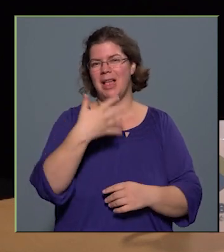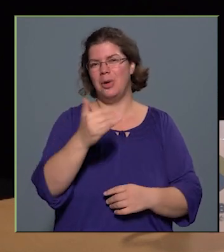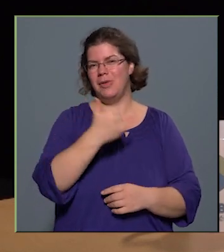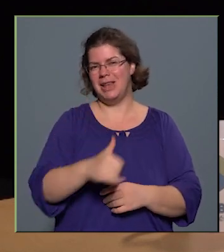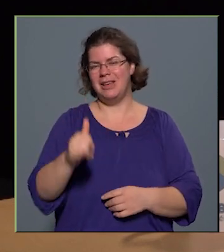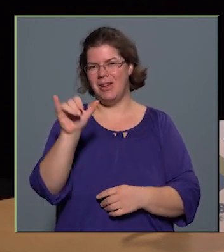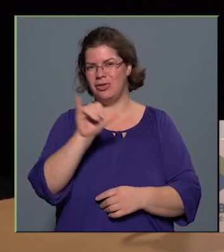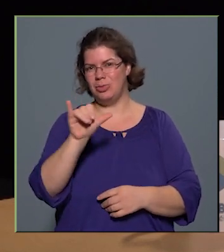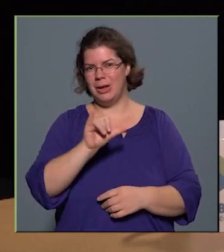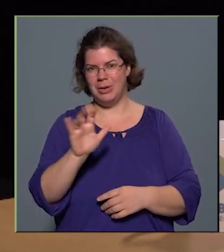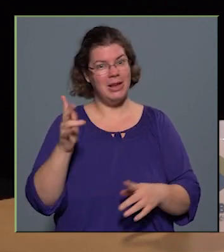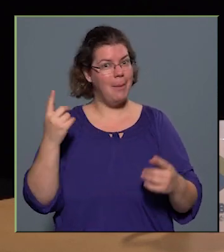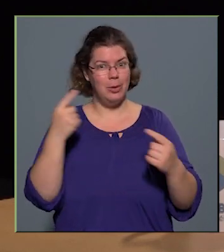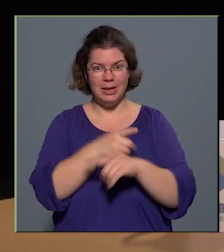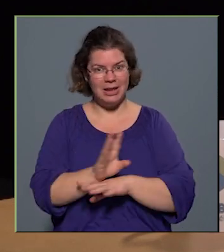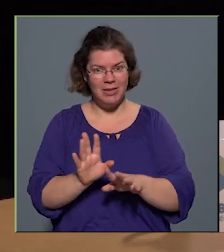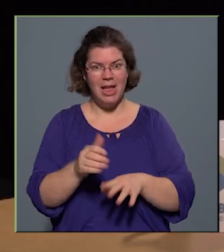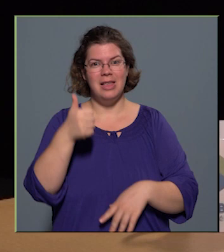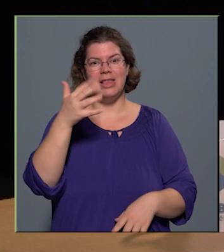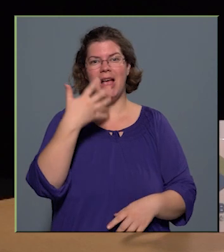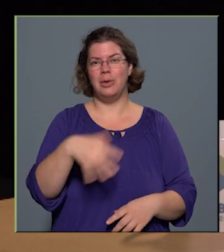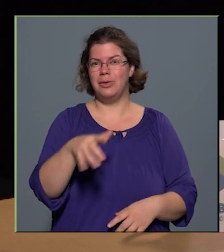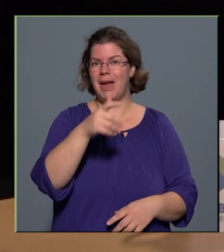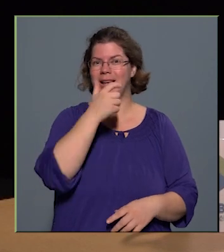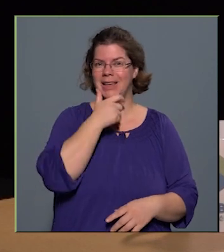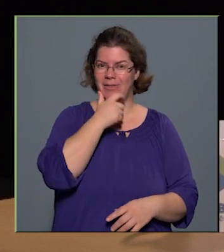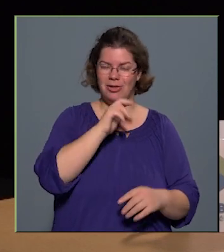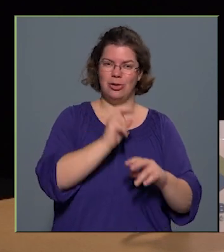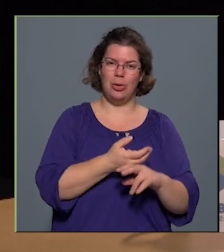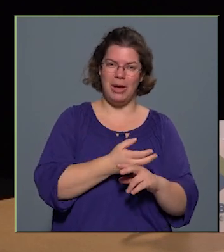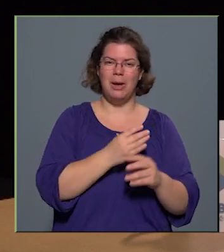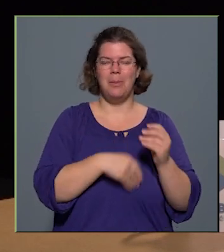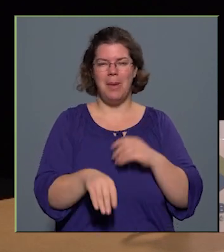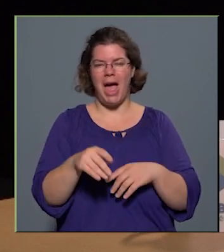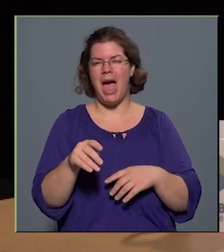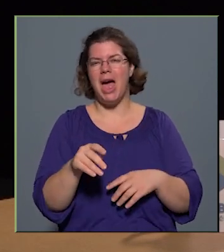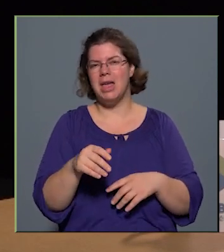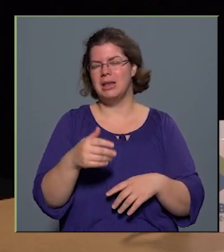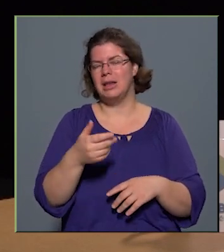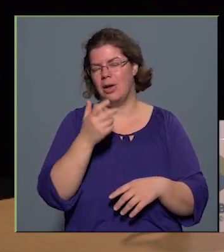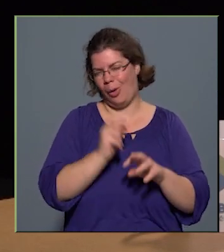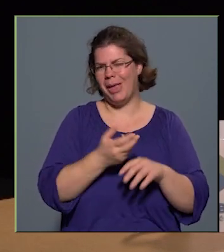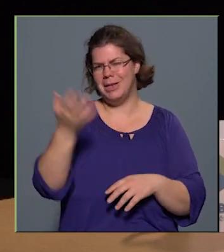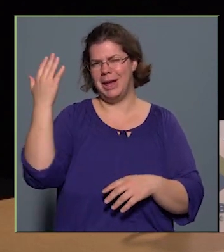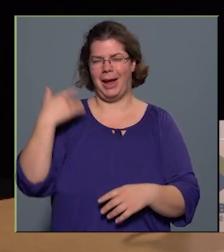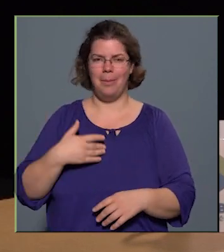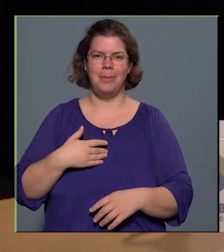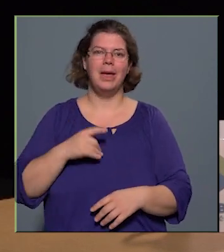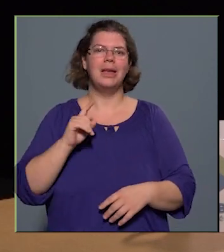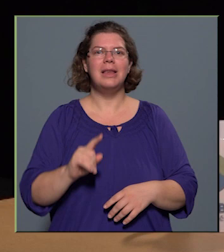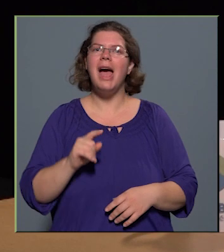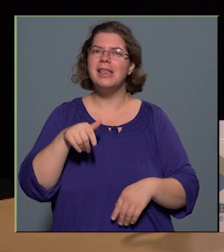Budapest. Nem tévesztendő össze, hogy 150 éves kőbánya, hiszen kőbánya jóval régebbi, de hogy ezzel a rendezés